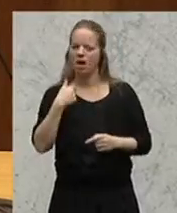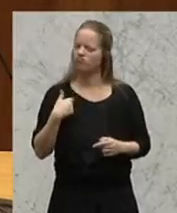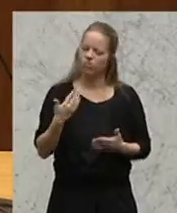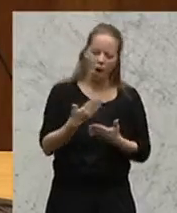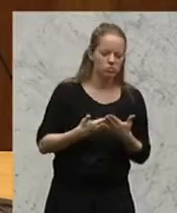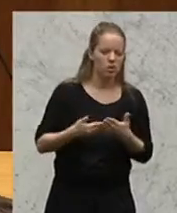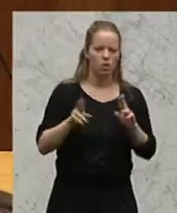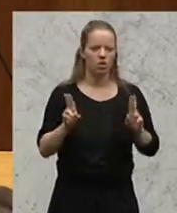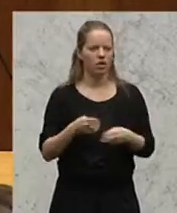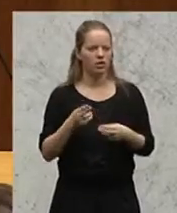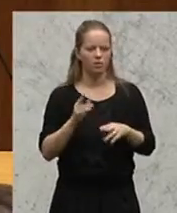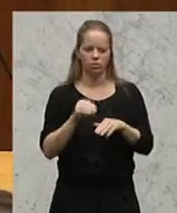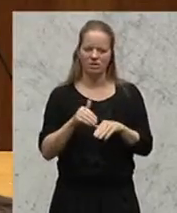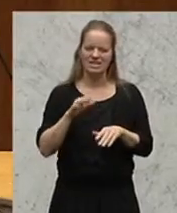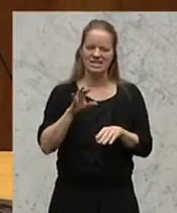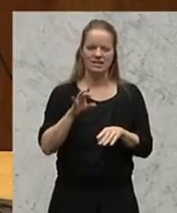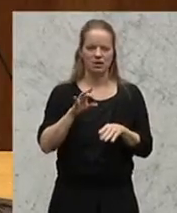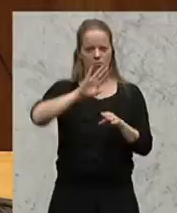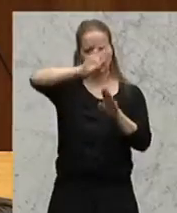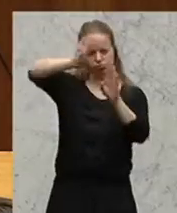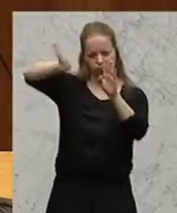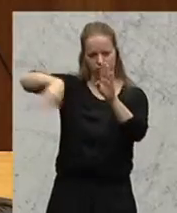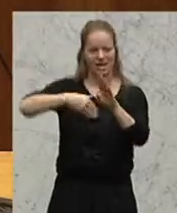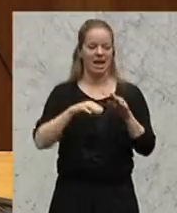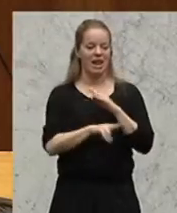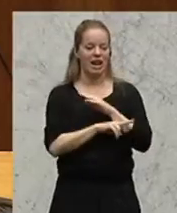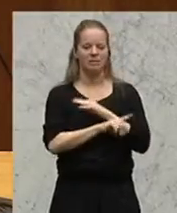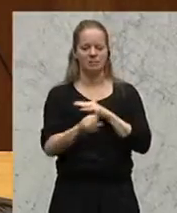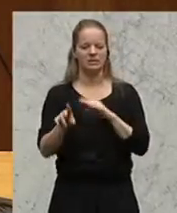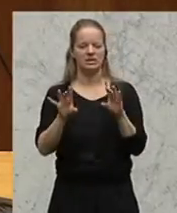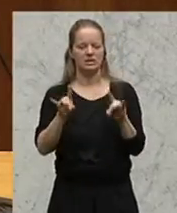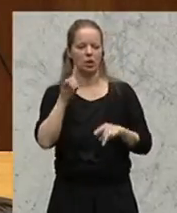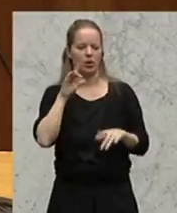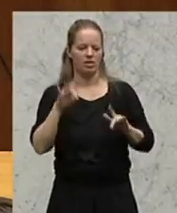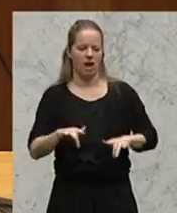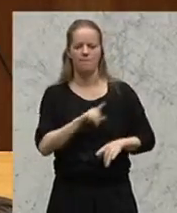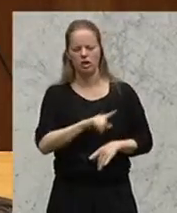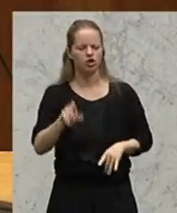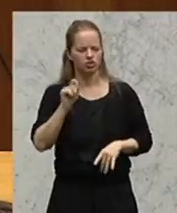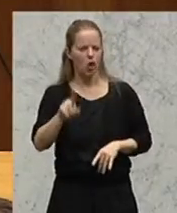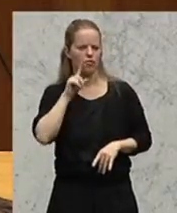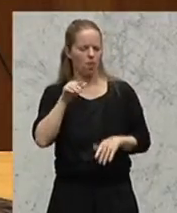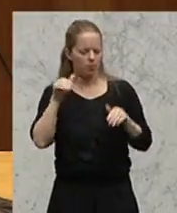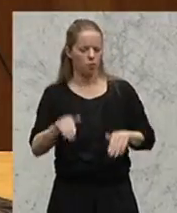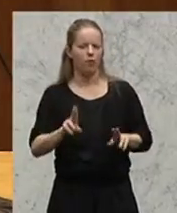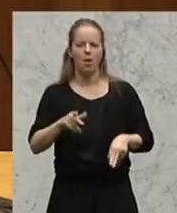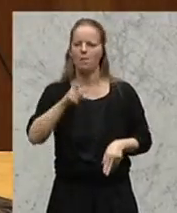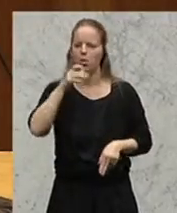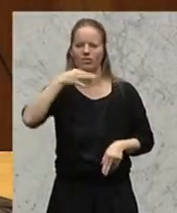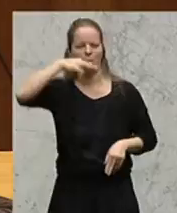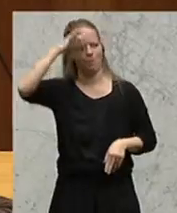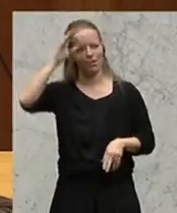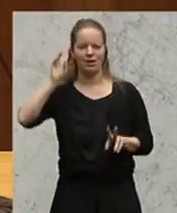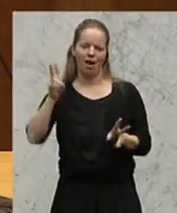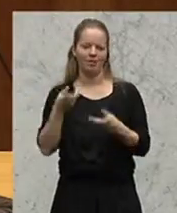erfolgen, wenn wir nicht länger als bis zehn Uhr den Lehrling am Abend da haben. Er muss bis um zwölf bleiben, weil sonst kann das Berufsbild nicht abgedeckt